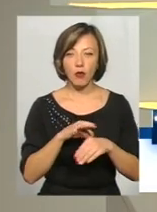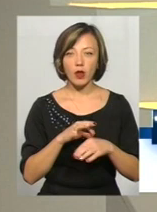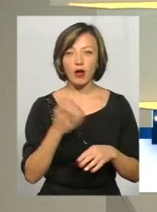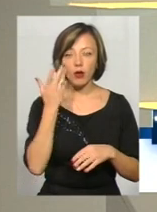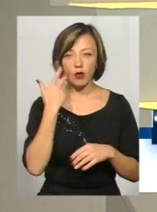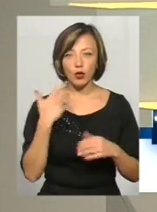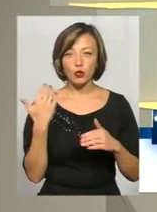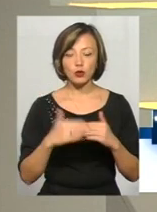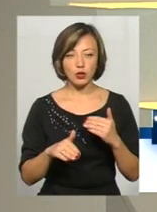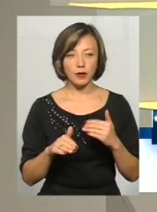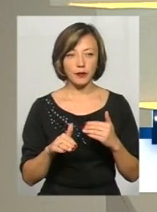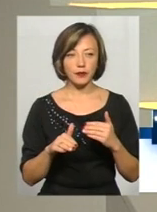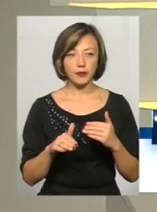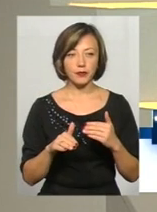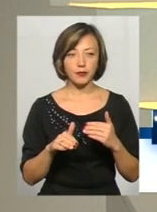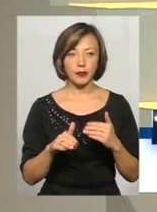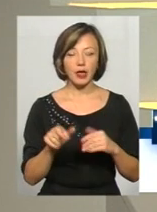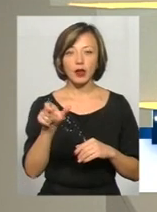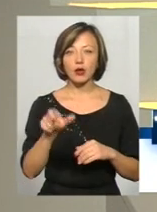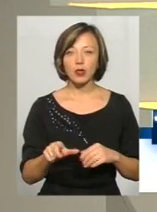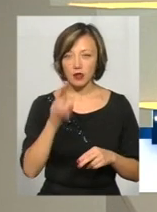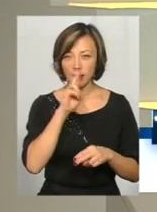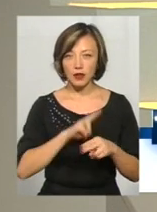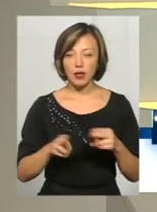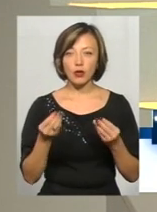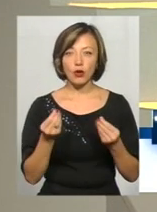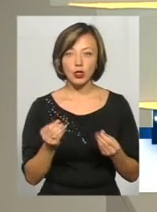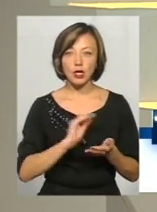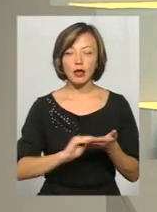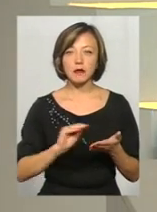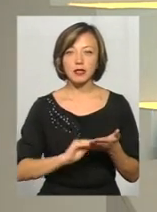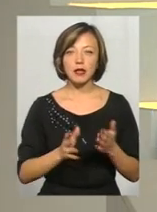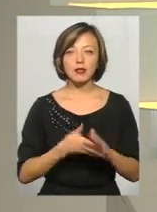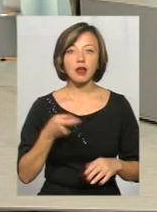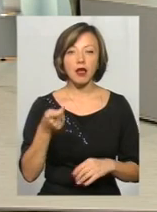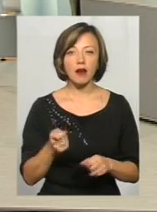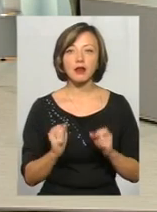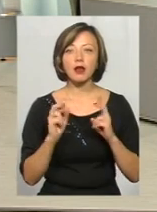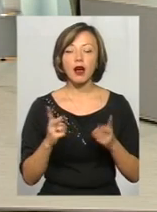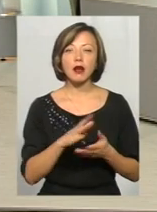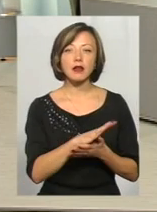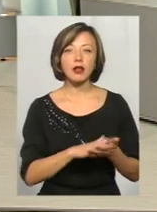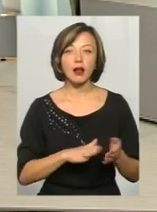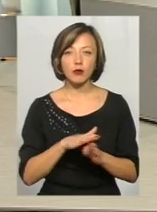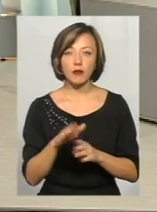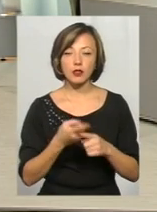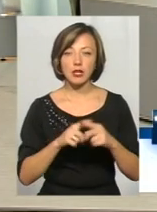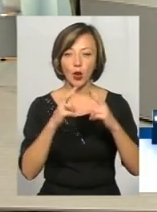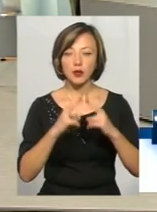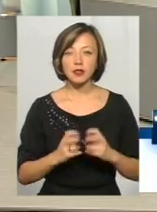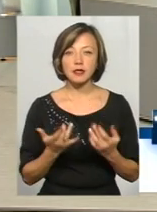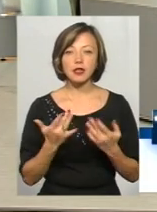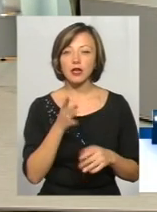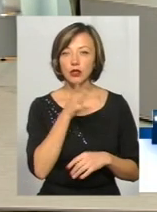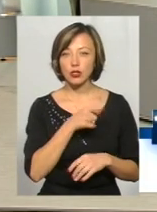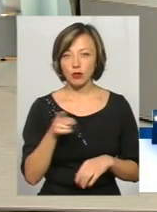вже людина, яка втратила гроші, написала заяву. Як далі відбувається оце розслідування і скільки часу